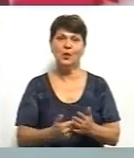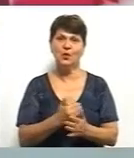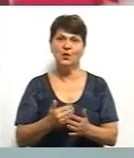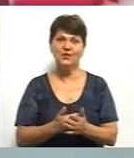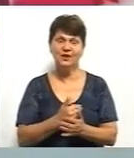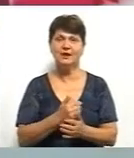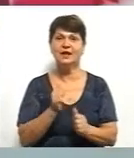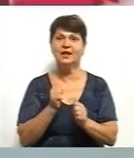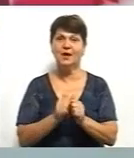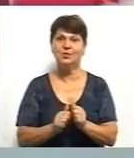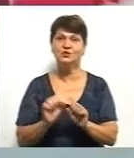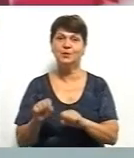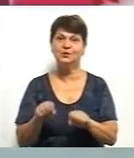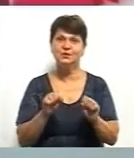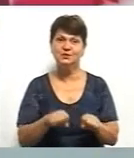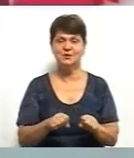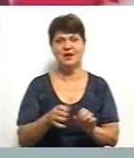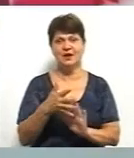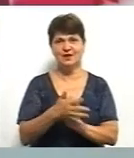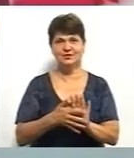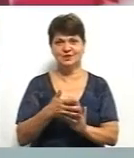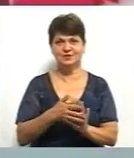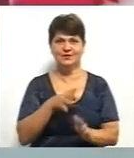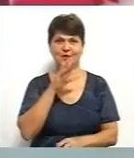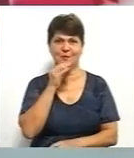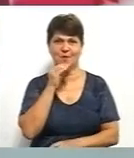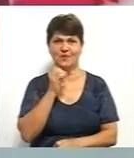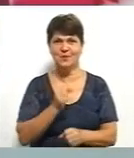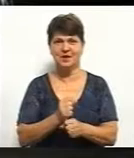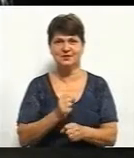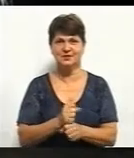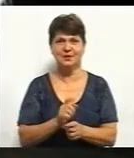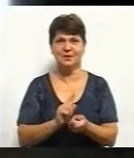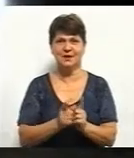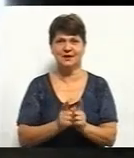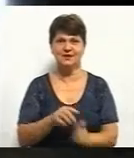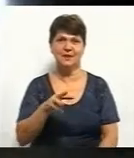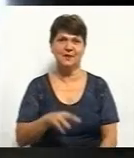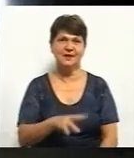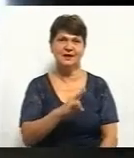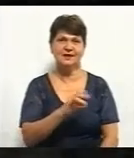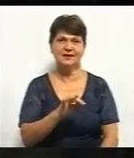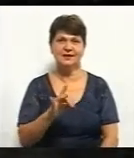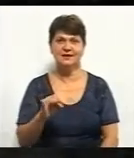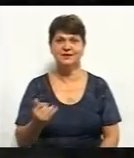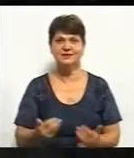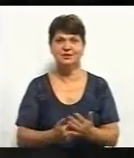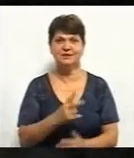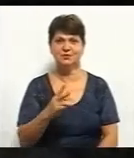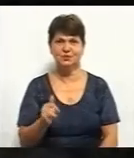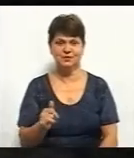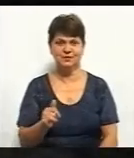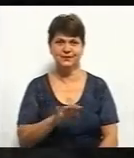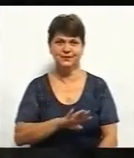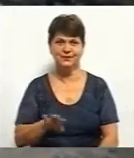кожного, мовою жесті працюватиме Марина Нікітіна. Сьогодні у випуску. Музика На